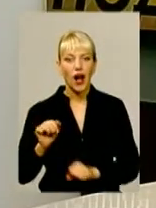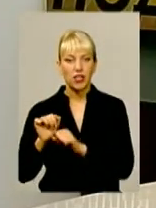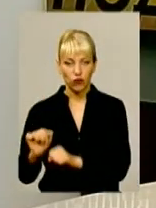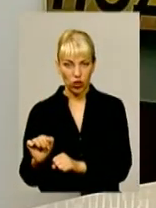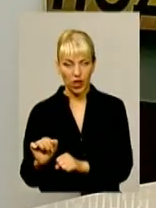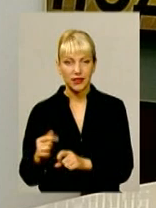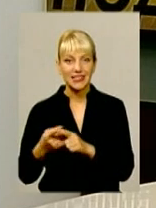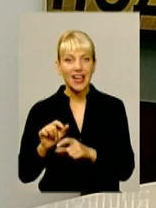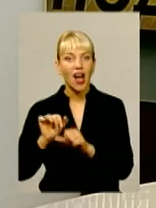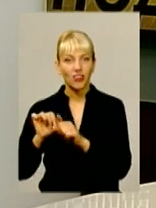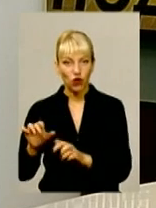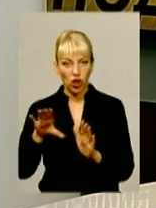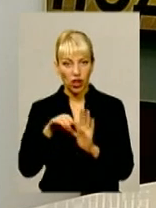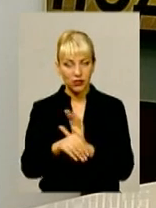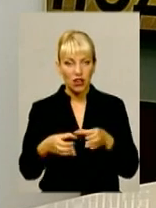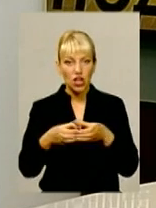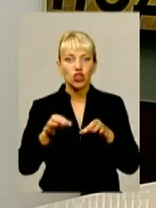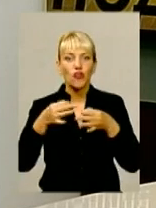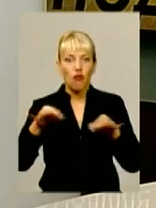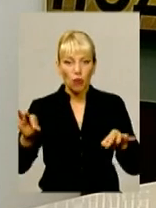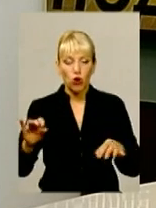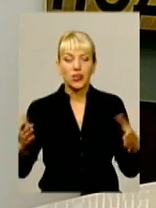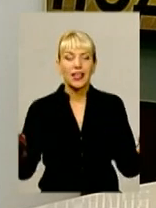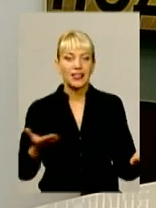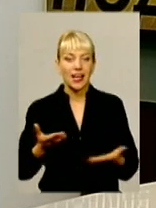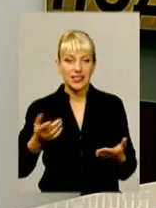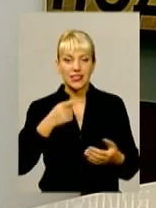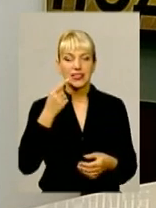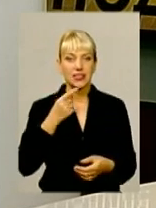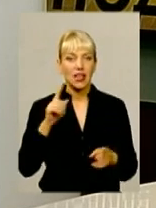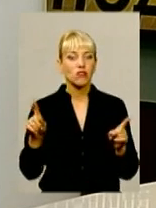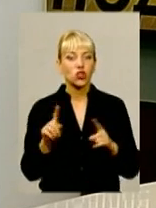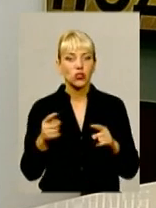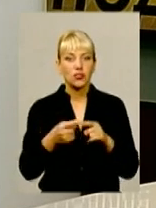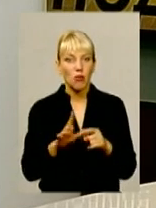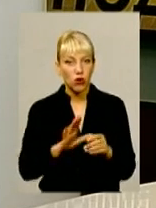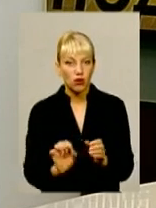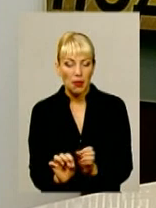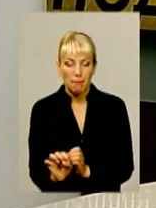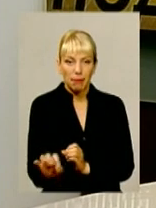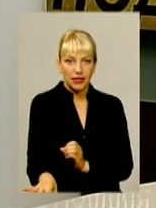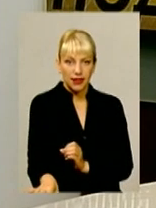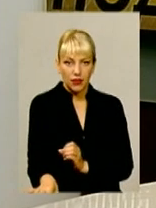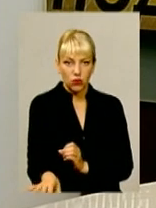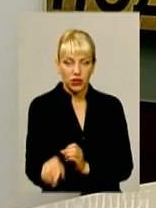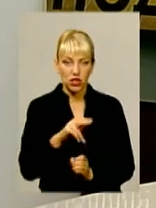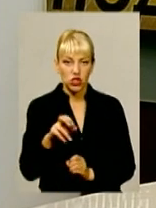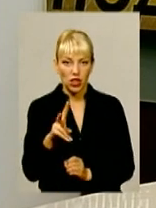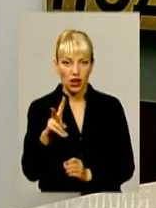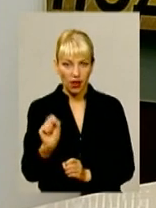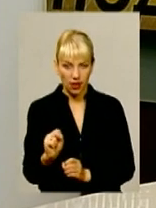найкращих адвокатів партії Свободи, який сказав, що, по-перше, це могли підкинути чеку від гранати, по-друге,